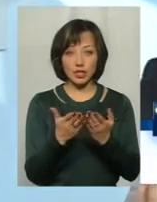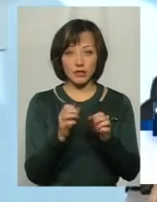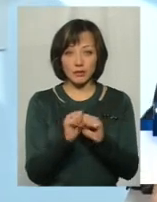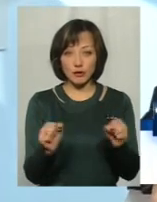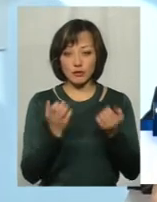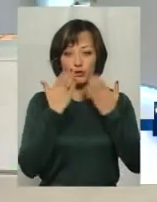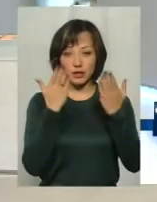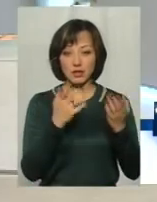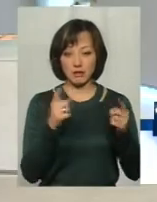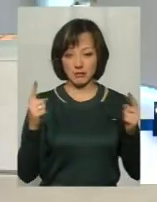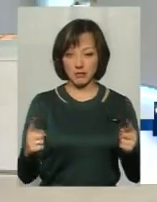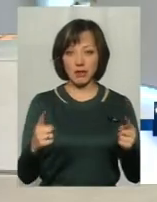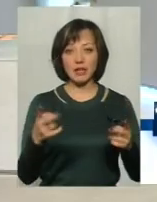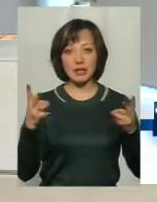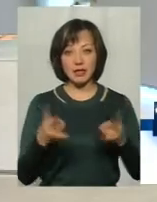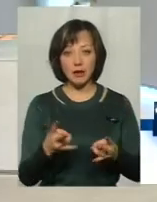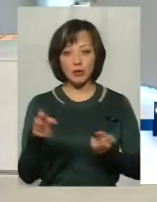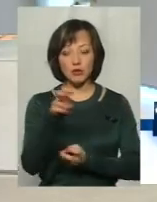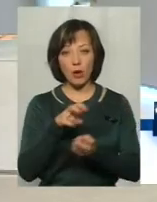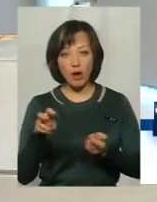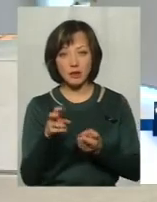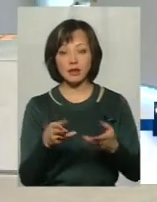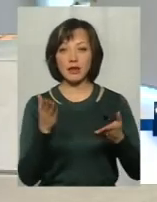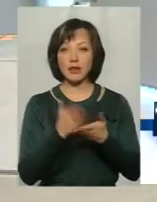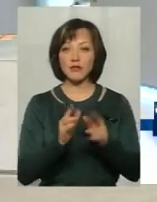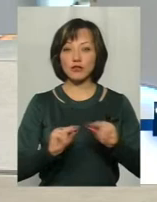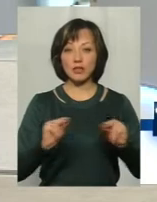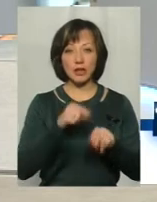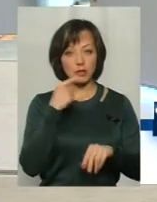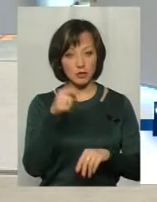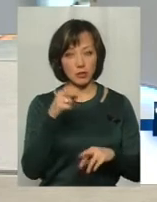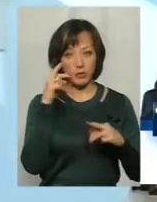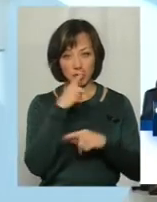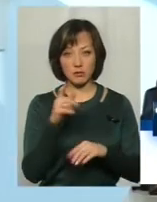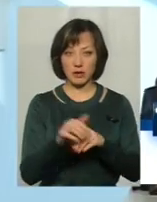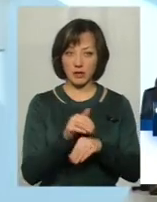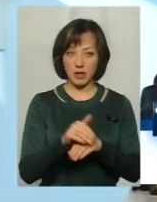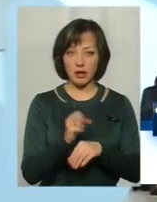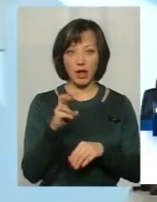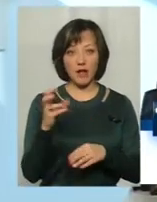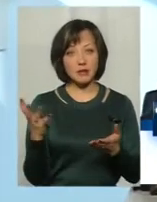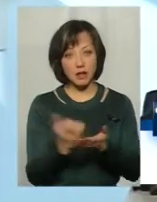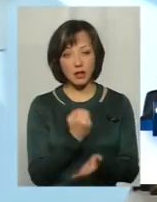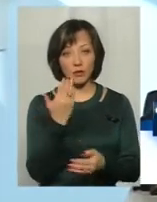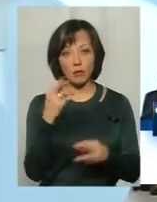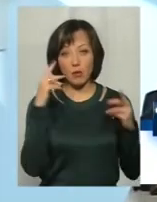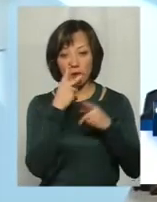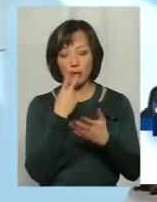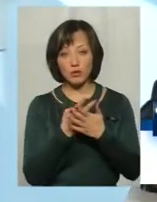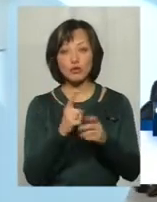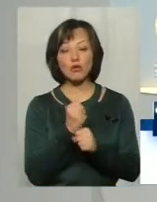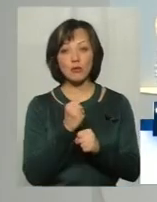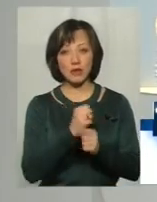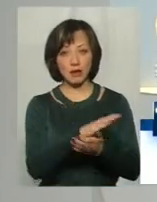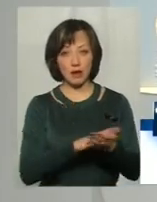прочитати звідси до звідси, тому що треба йти шукати. Є вчитель, який каже, о, ти помилився, молодець, але давай знайдемо твою помилку і подивимося, що